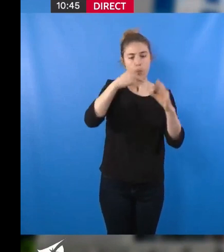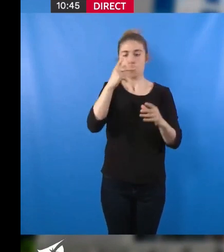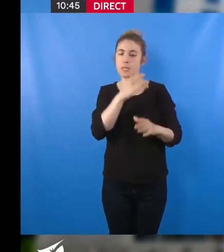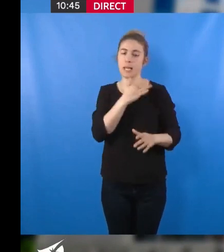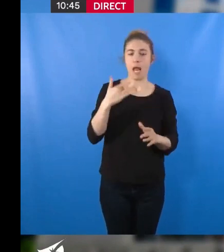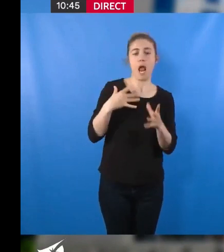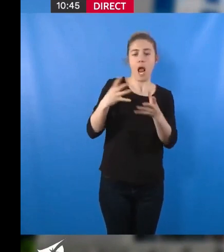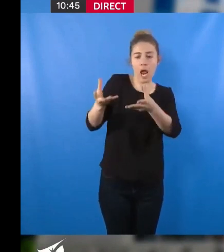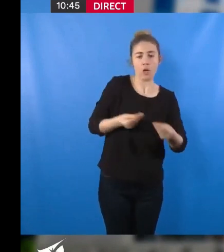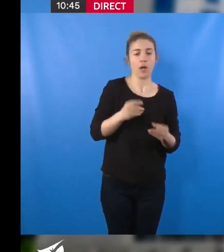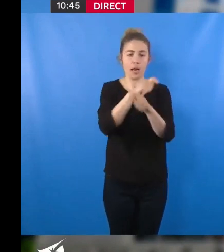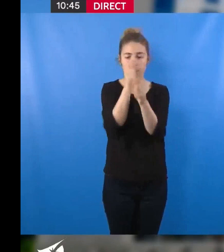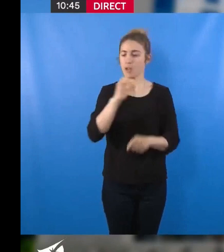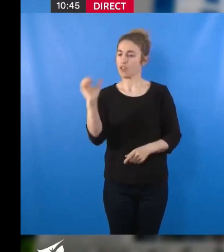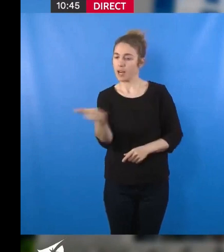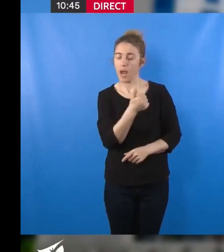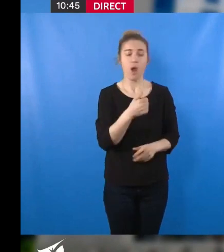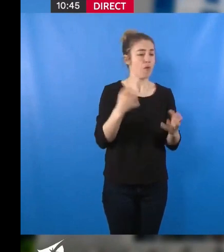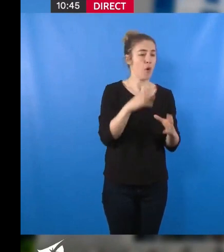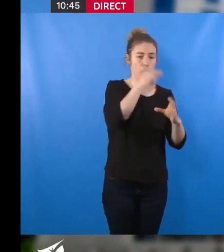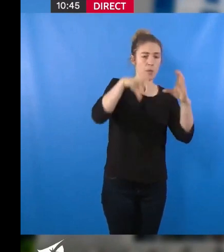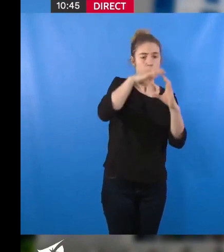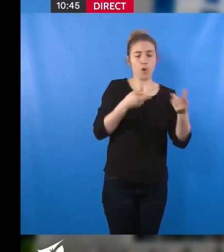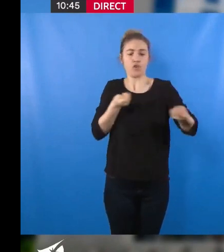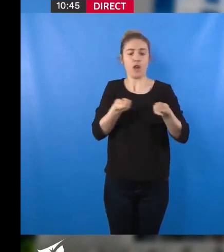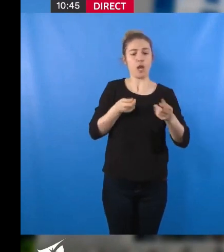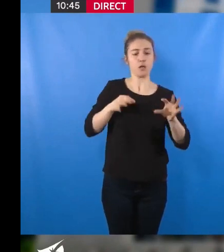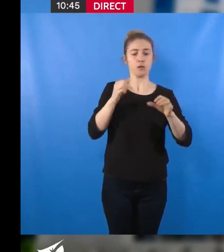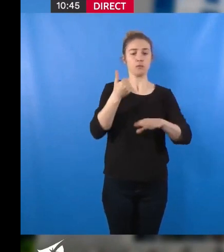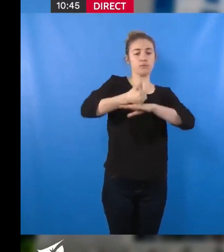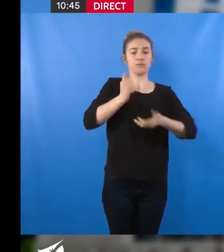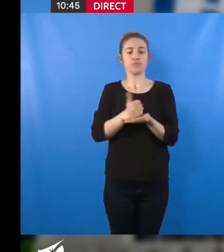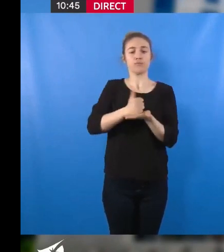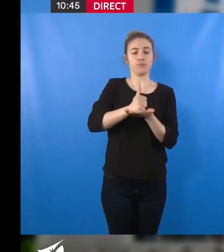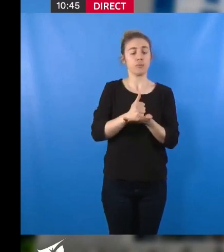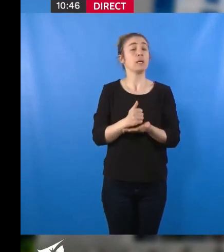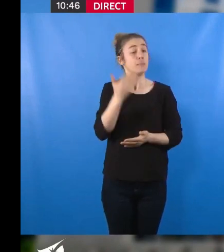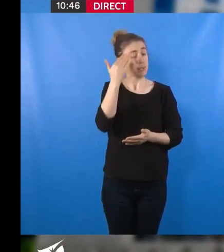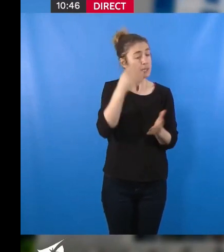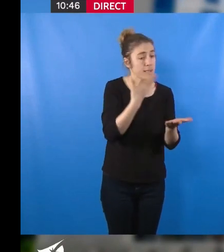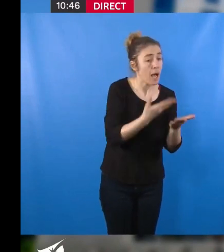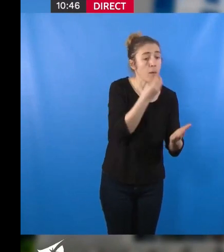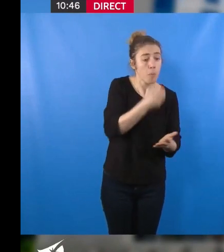et respectueuse de tous, d'une métropole qui protège et qui régule. Notre groupe approuvera donc les conclusions du grand débat. Je vous remercie.'ancienne Nationale de École Nationale de